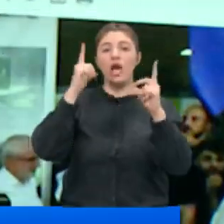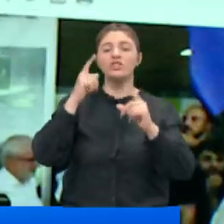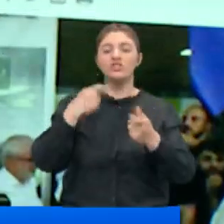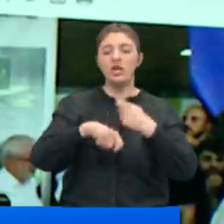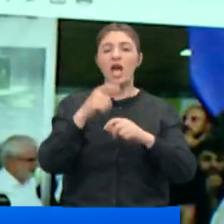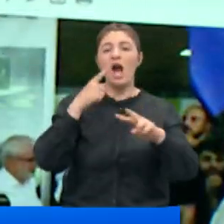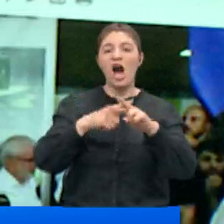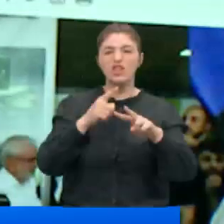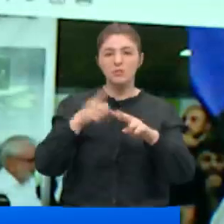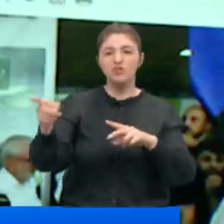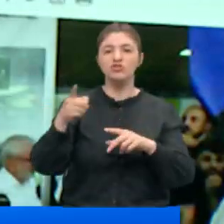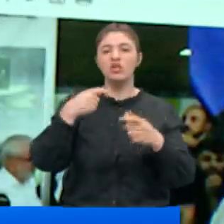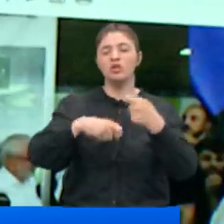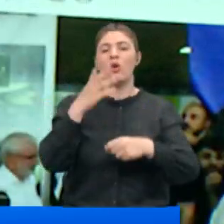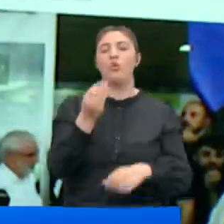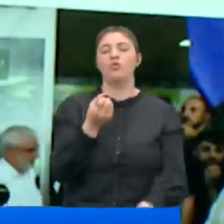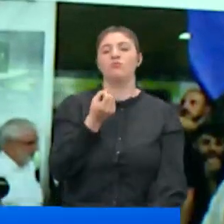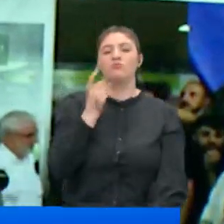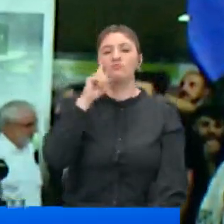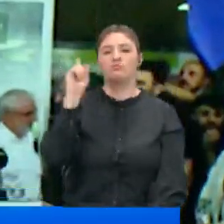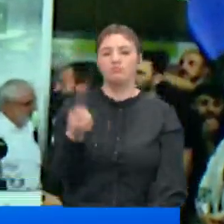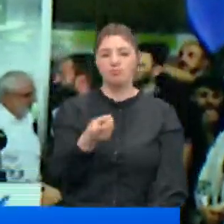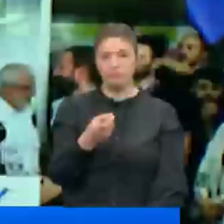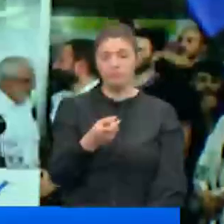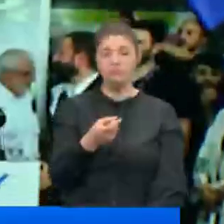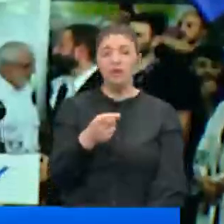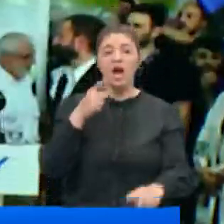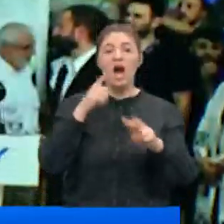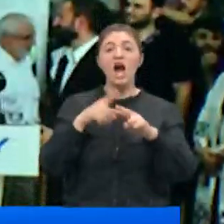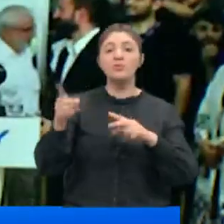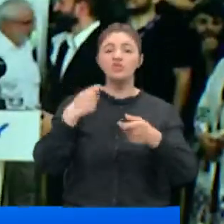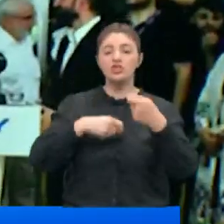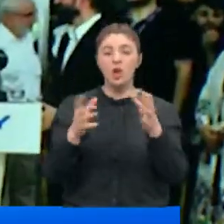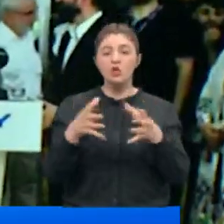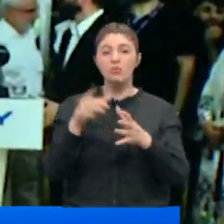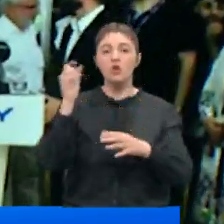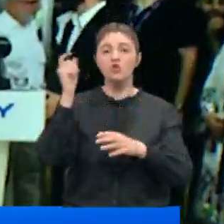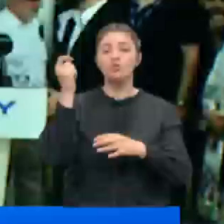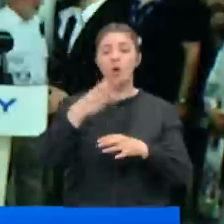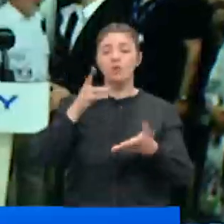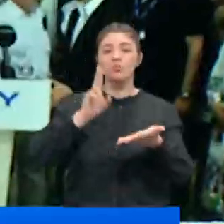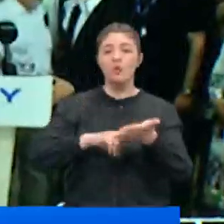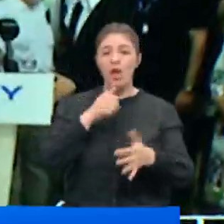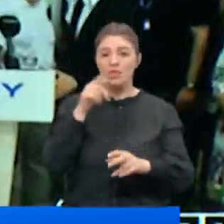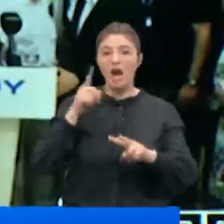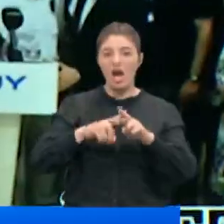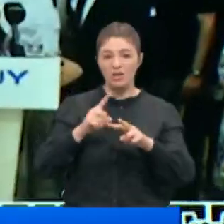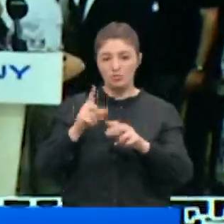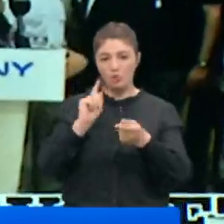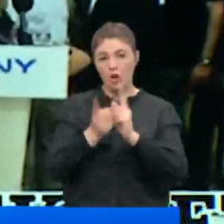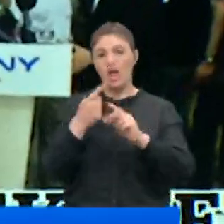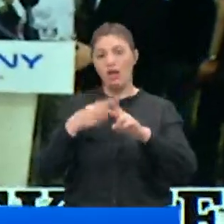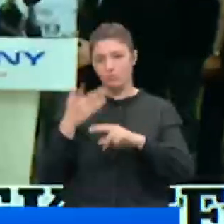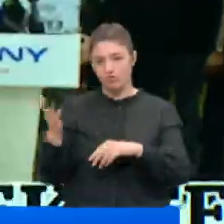atmaca gayrimenkul olduğu ortaya çıktı. Atmaca Şirketler Grubu Yönetim Kurulu Başkanı Adem Atmaca'nın AK